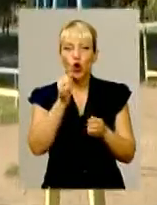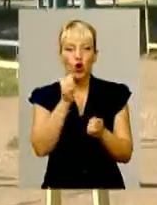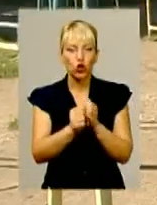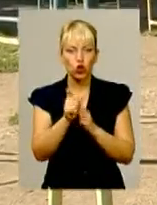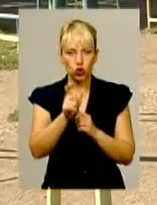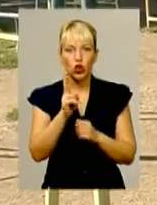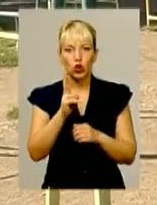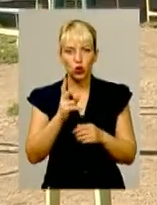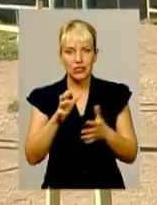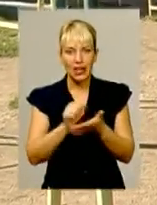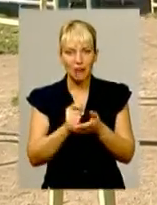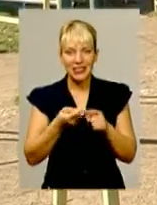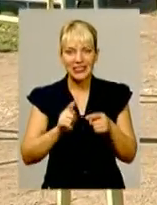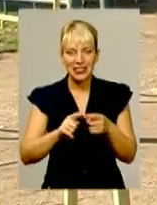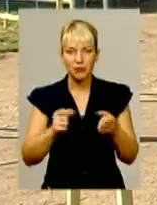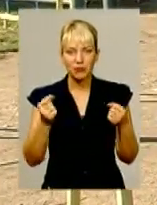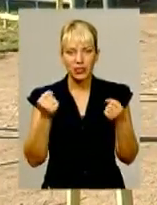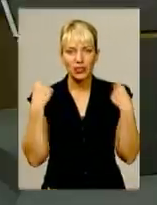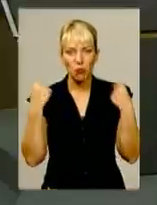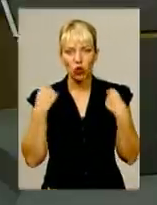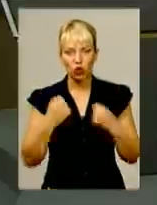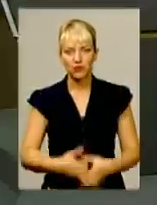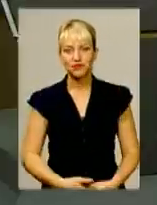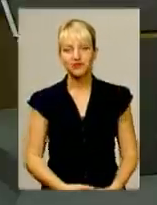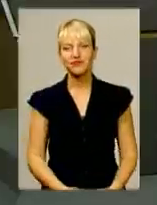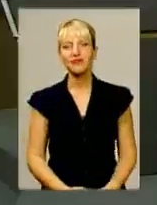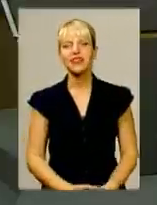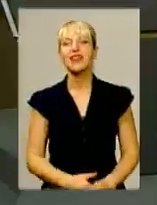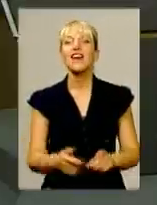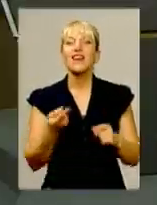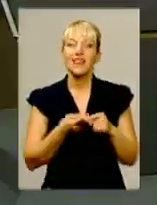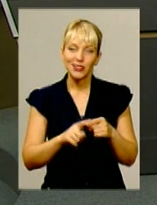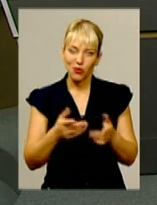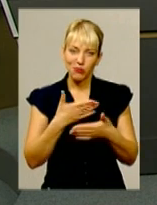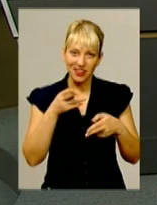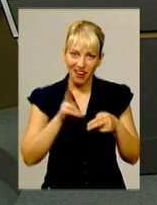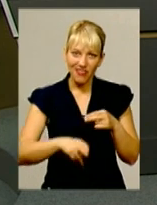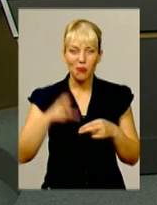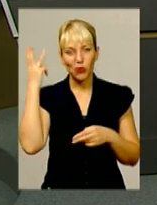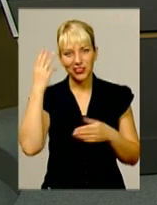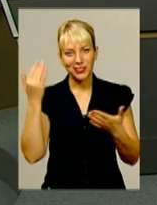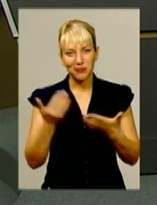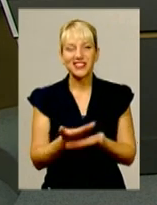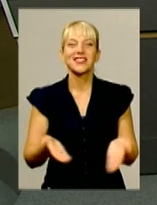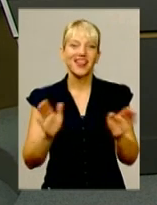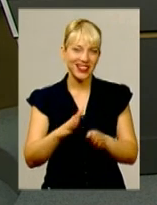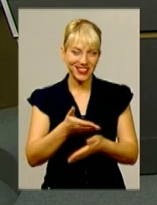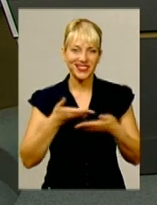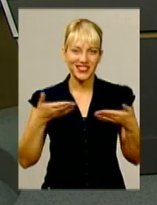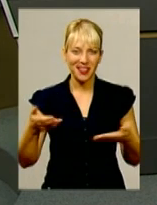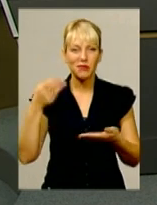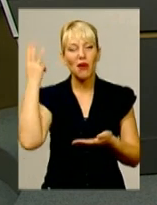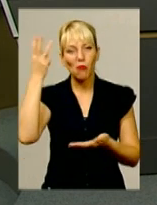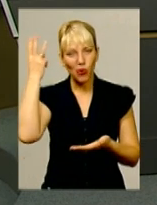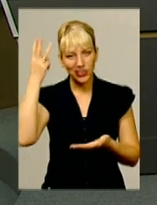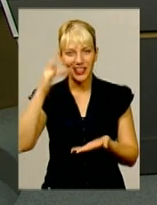Віктор Кривий. Для інформаційного випуску. На цьому ми завершуємо подільську панораму. Залишайтесь з нами на